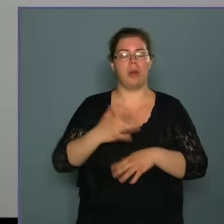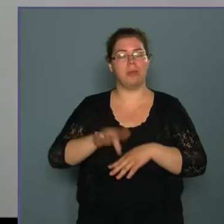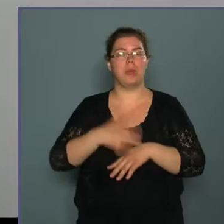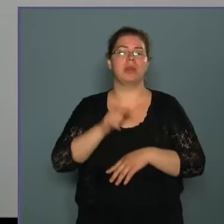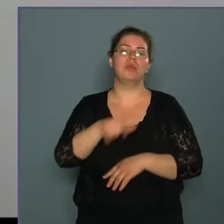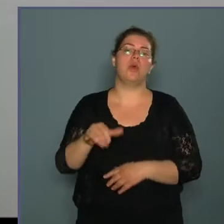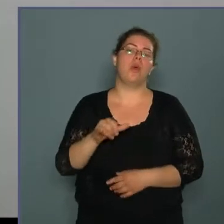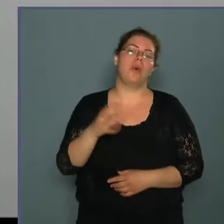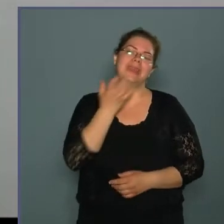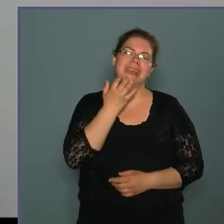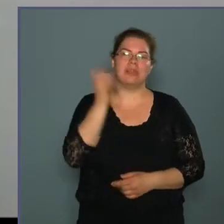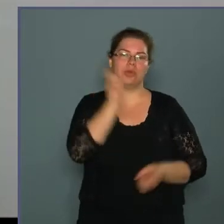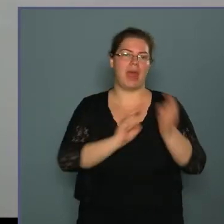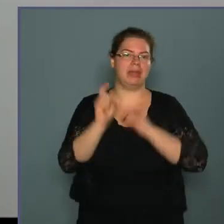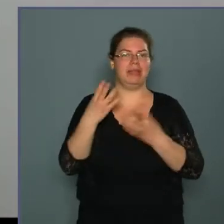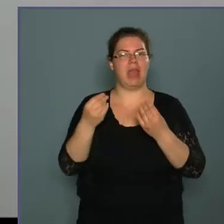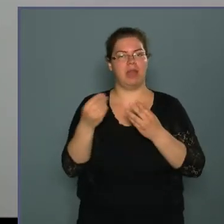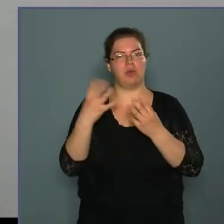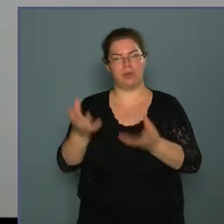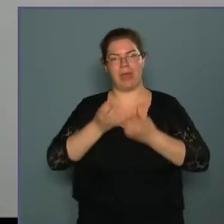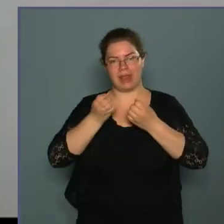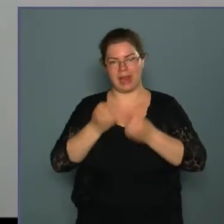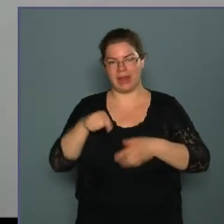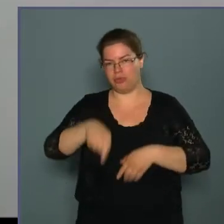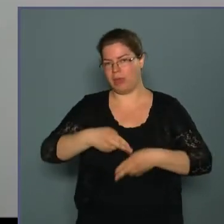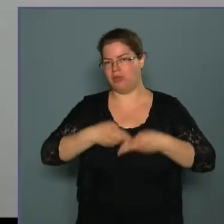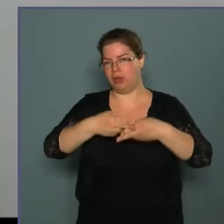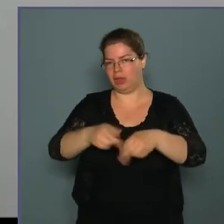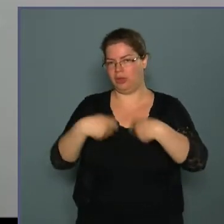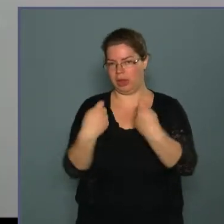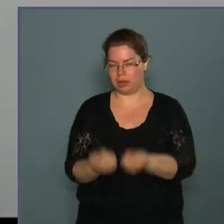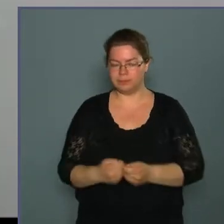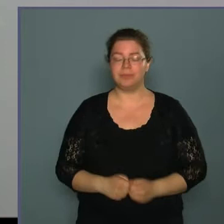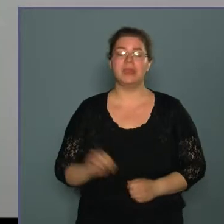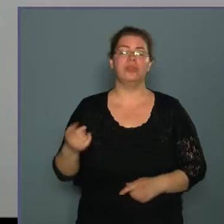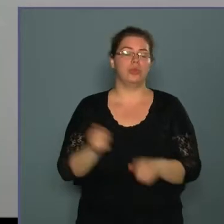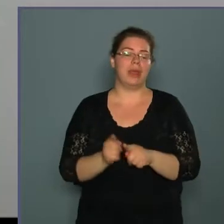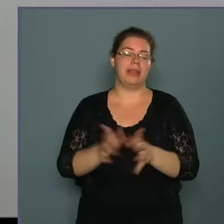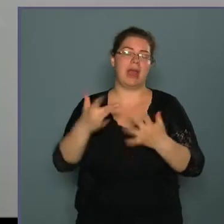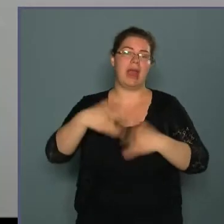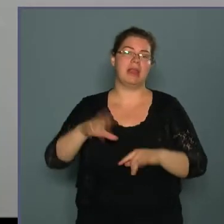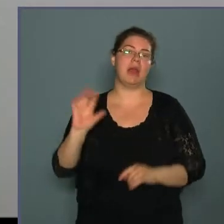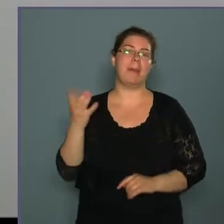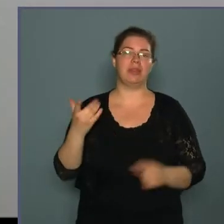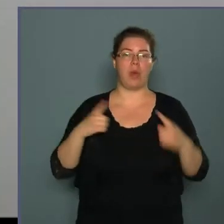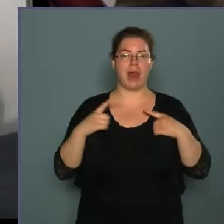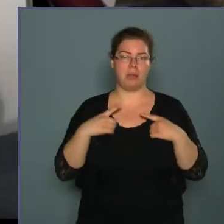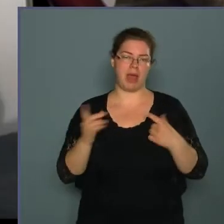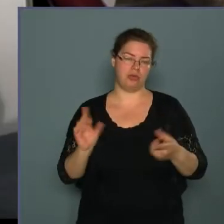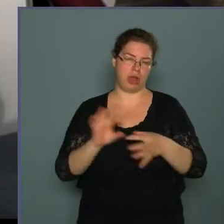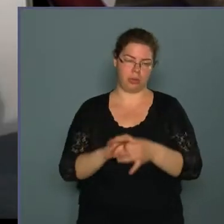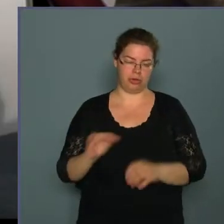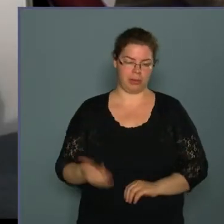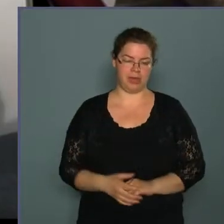igényeik szerinti eszközbeszerzésben segítséget nyújtani, és ugyanaz a helyzet egyébként a mentőállomás vonatkozásában is.